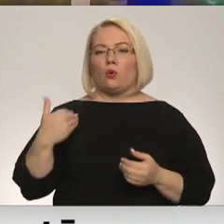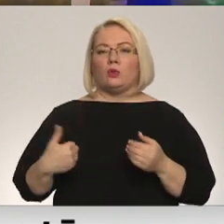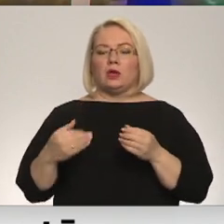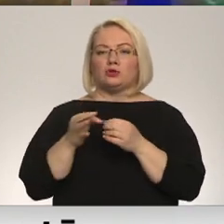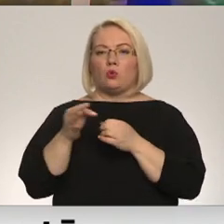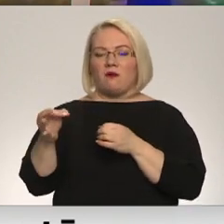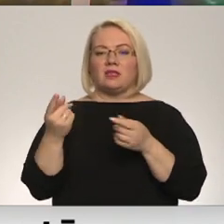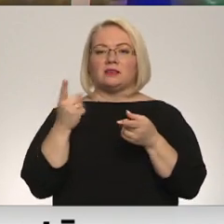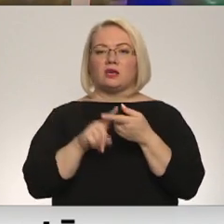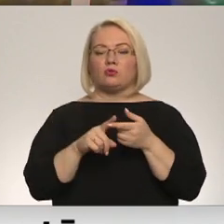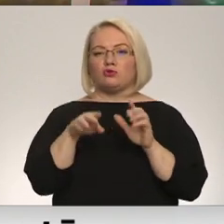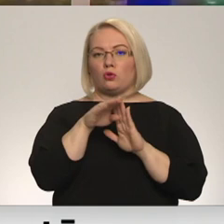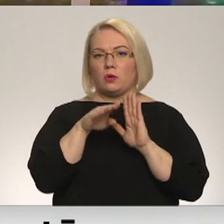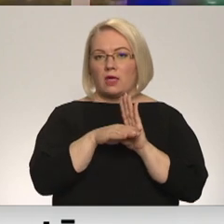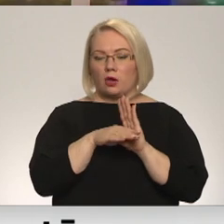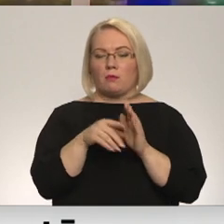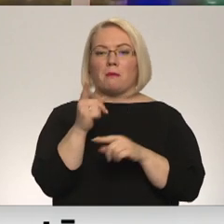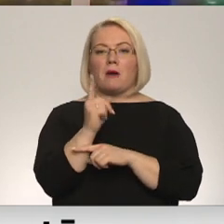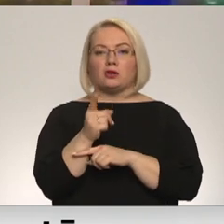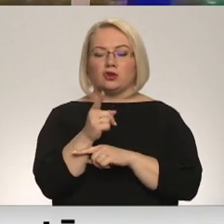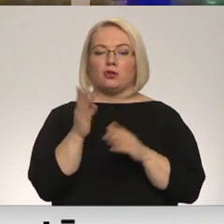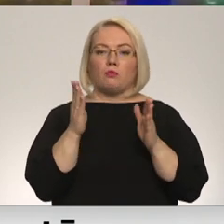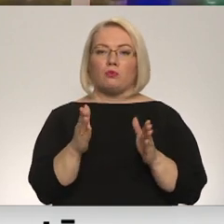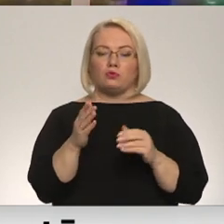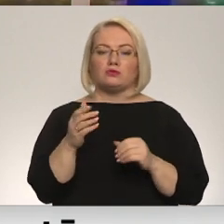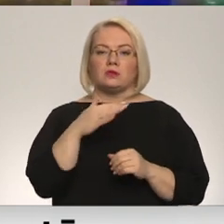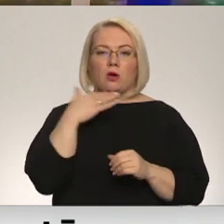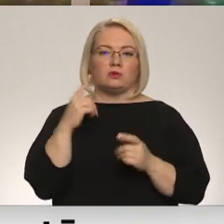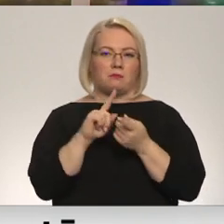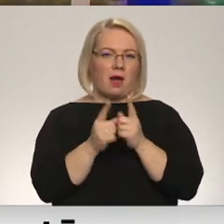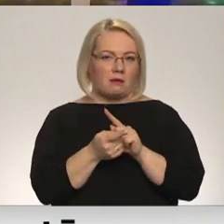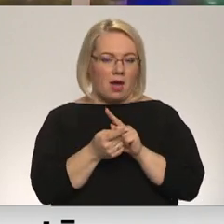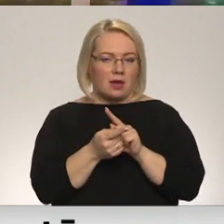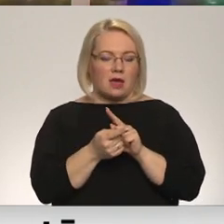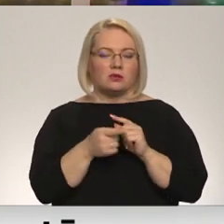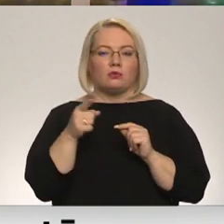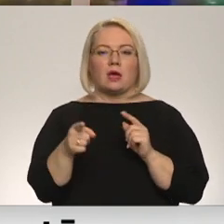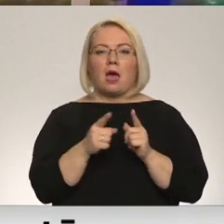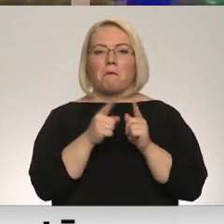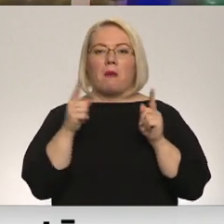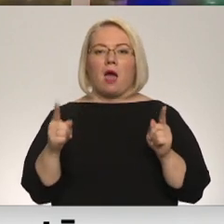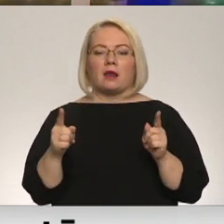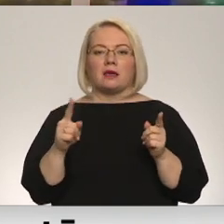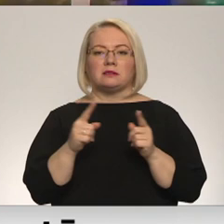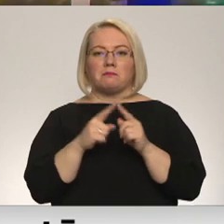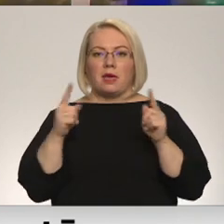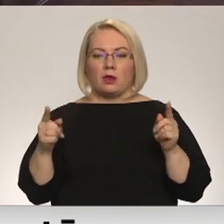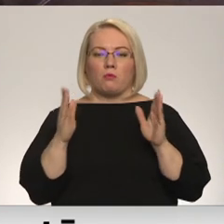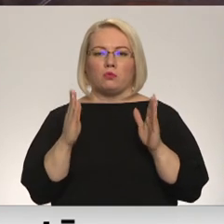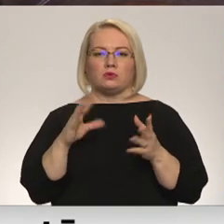saistošie noteikumi. Makšķirniekiem tie nesīs vairākas pārmaiņas, kas pārējais periodā būs jāievēro.